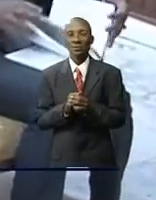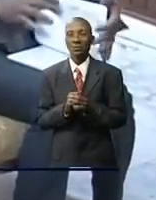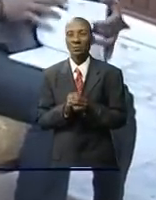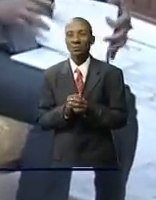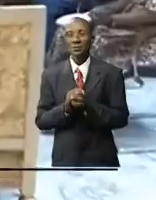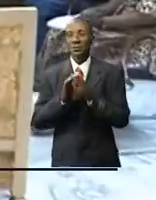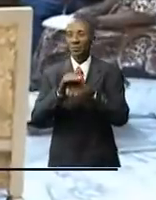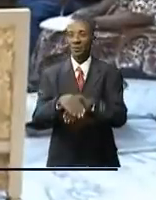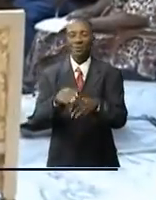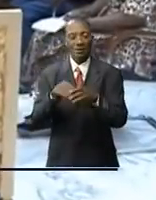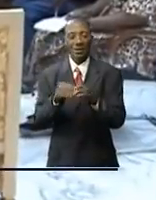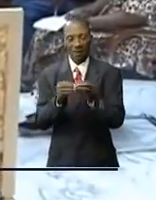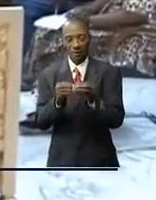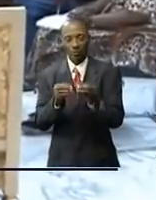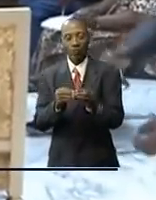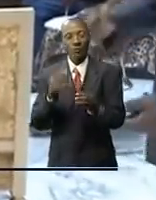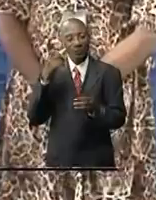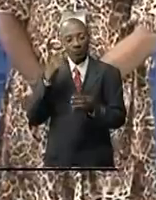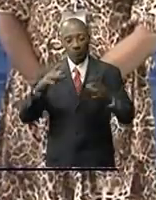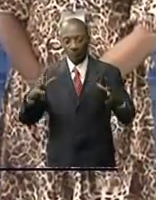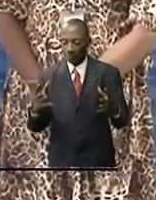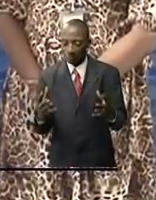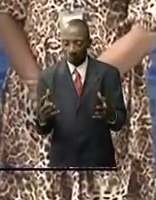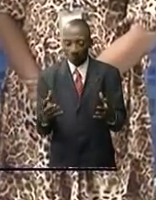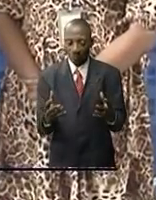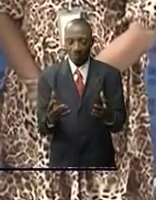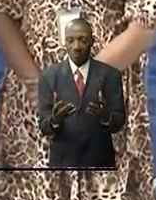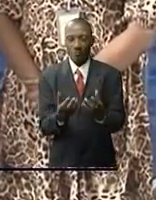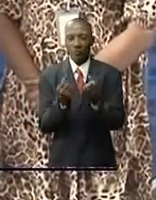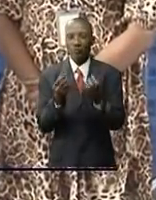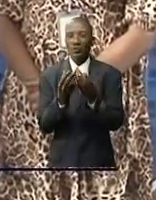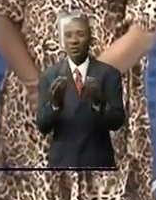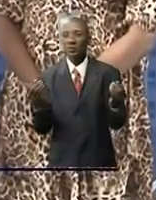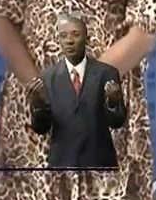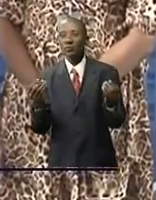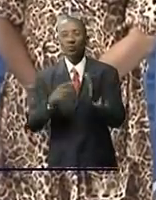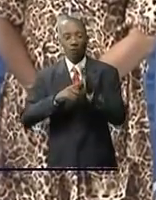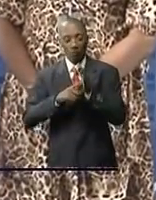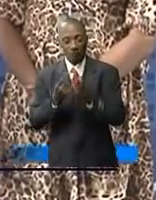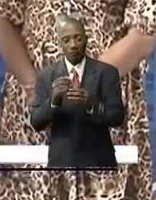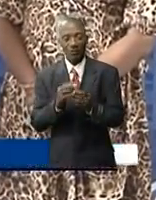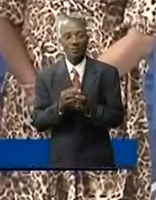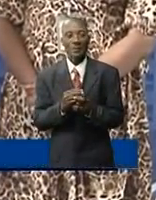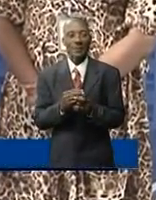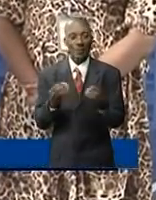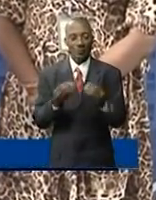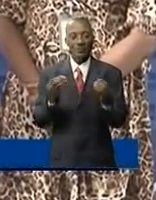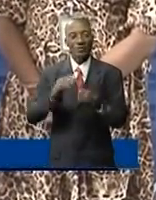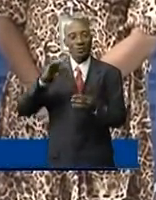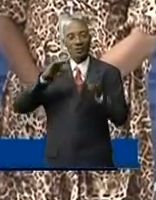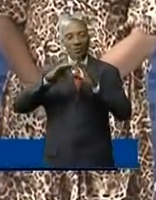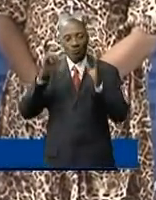à l'enseignement de base. La formation initiale des nouvelles unités et la formation continue de ceux qui sont déjà dans le